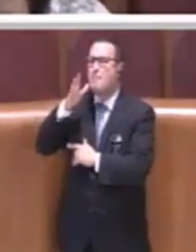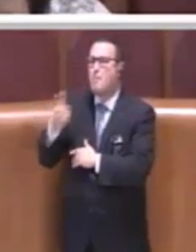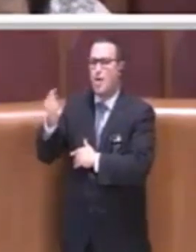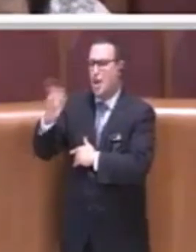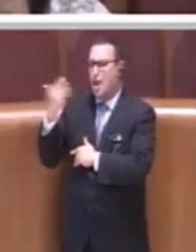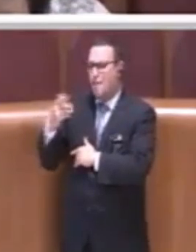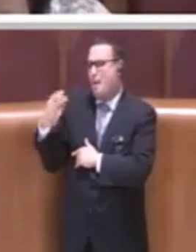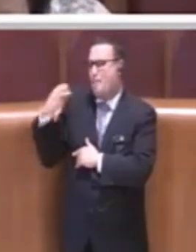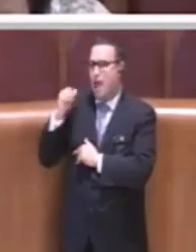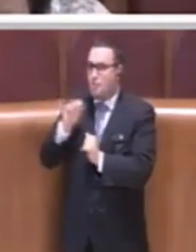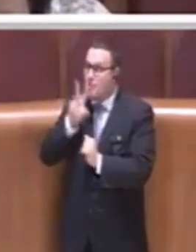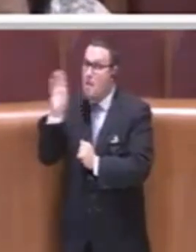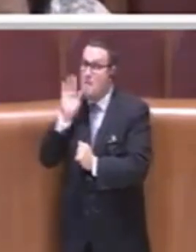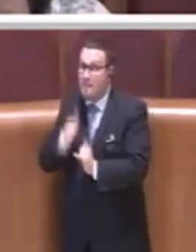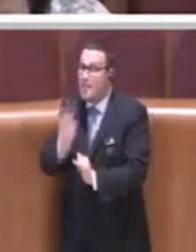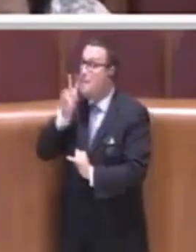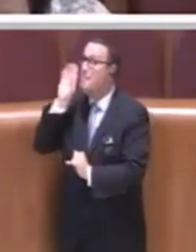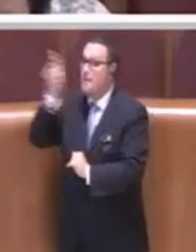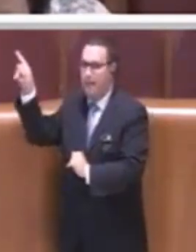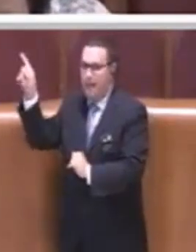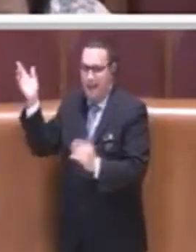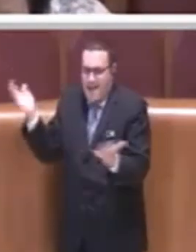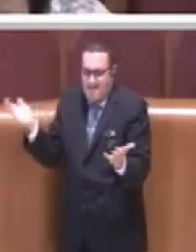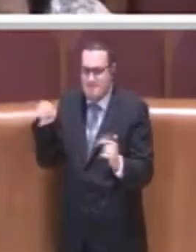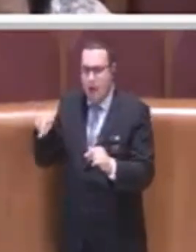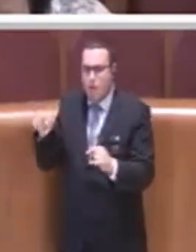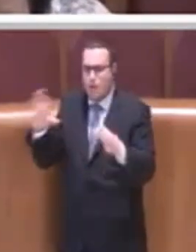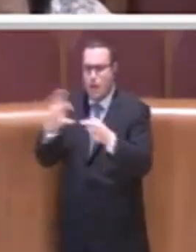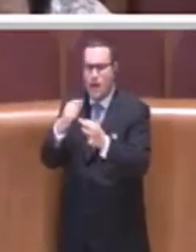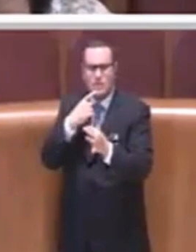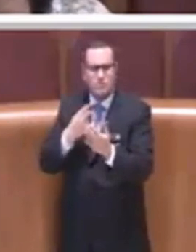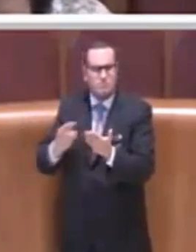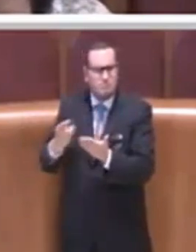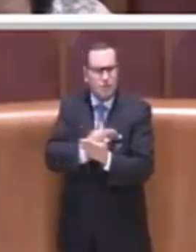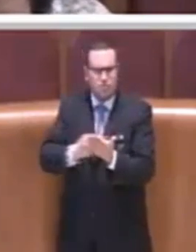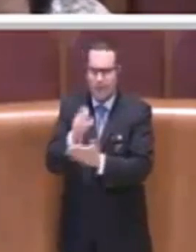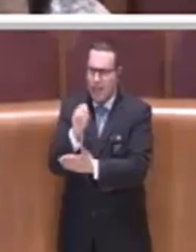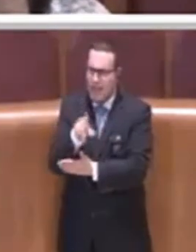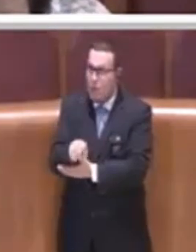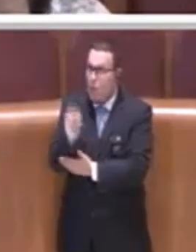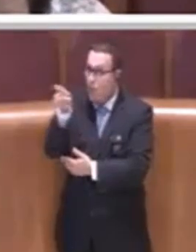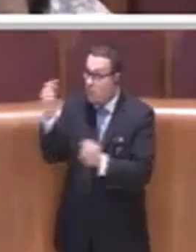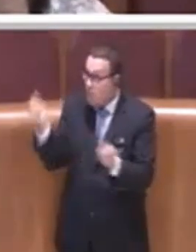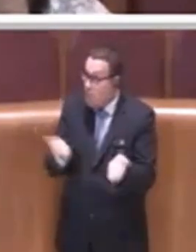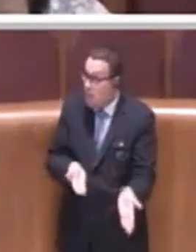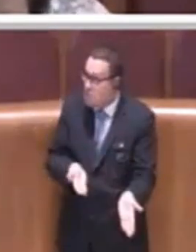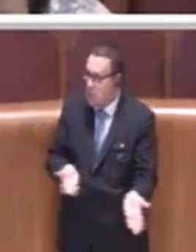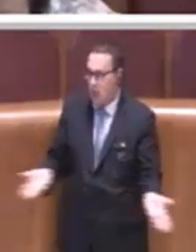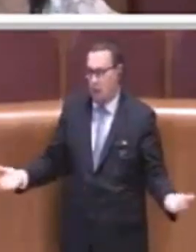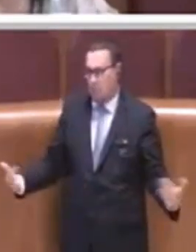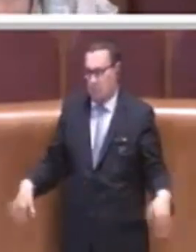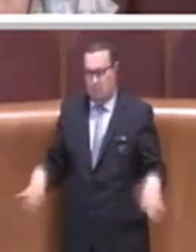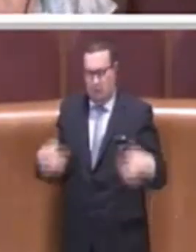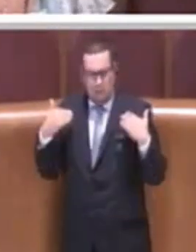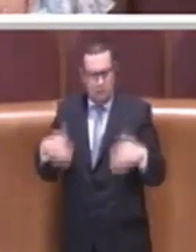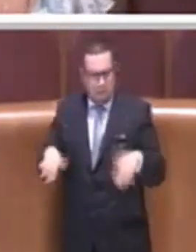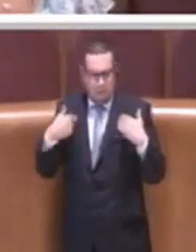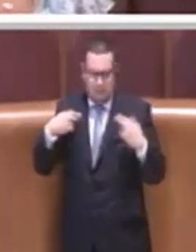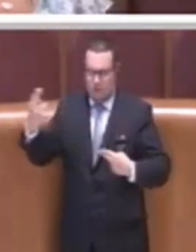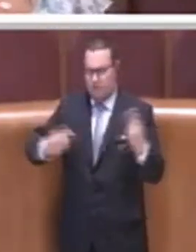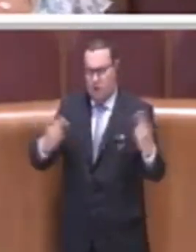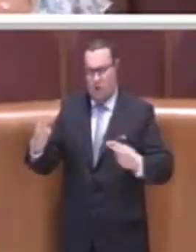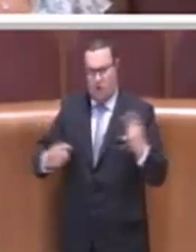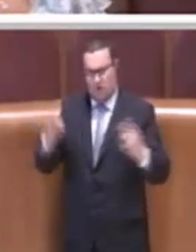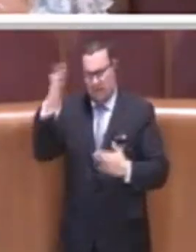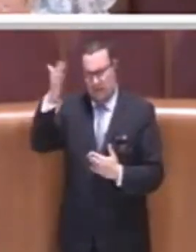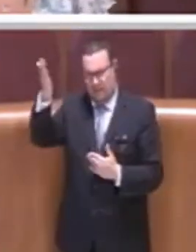questo rientra in un percorso educativo. Se questo per voi è spot, facciamo un po' di conti e facciamo un po'